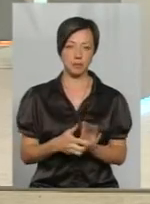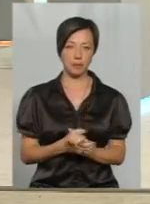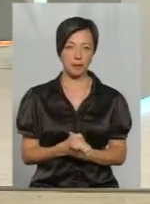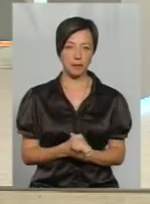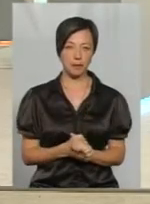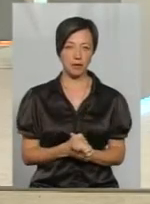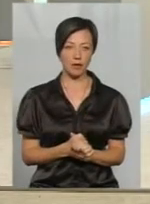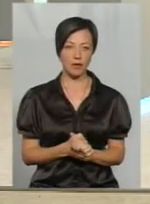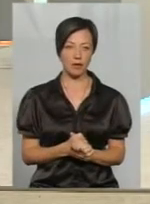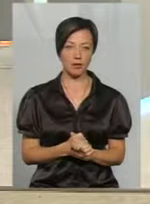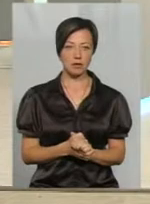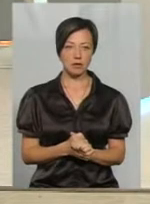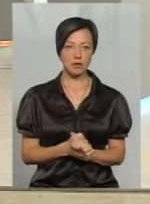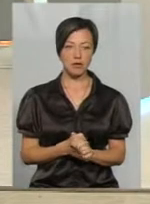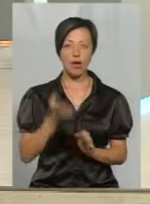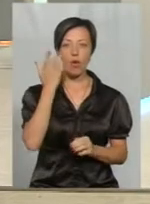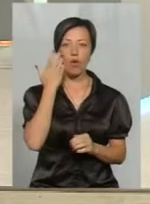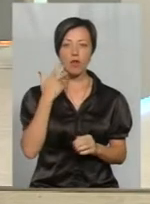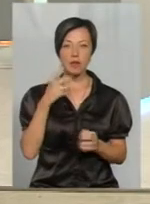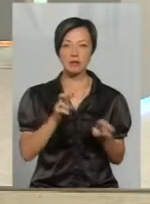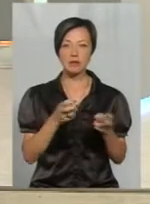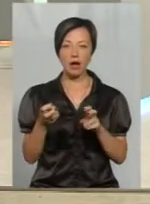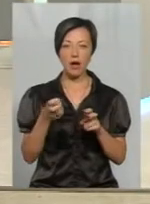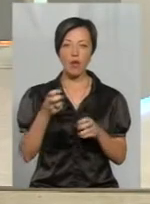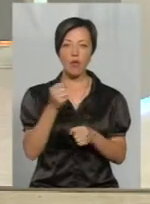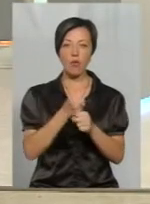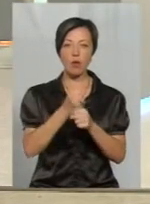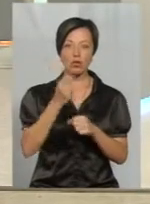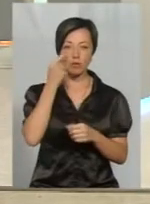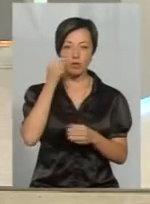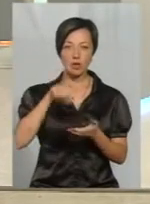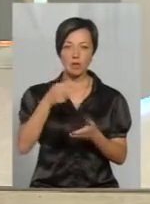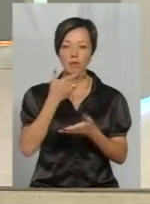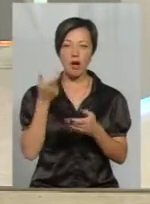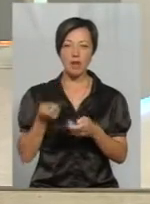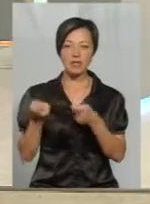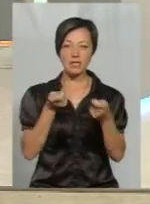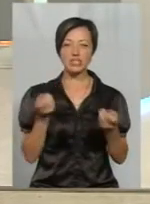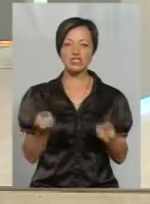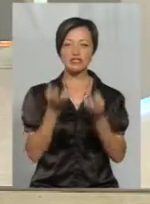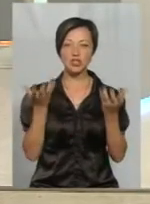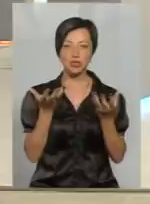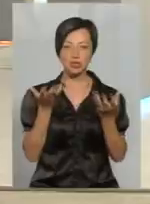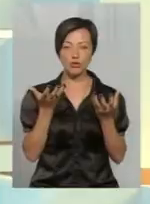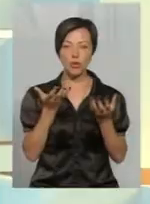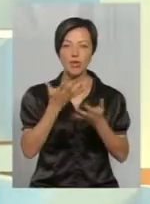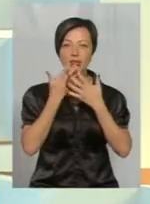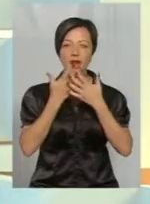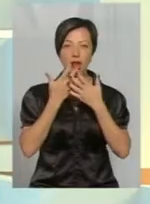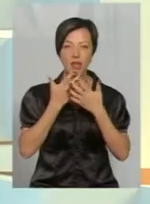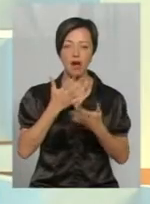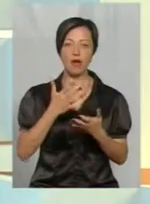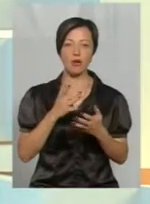Коли відходить робоча бджола, немає кому вулик носити свіжого нектару пилку, перестає